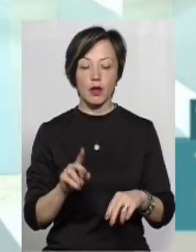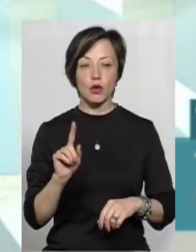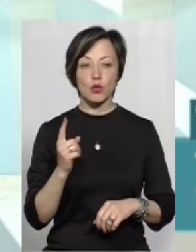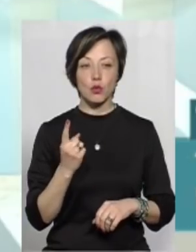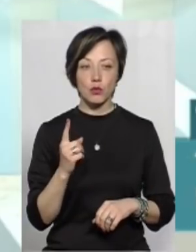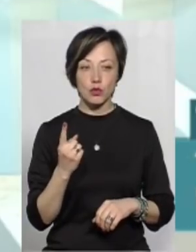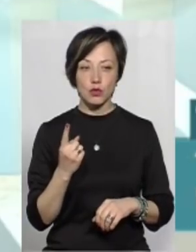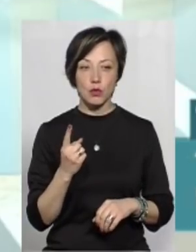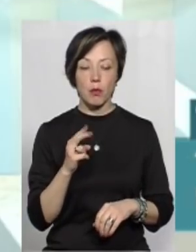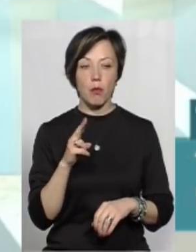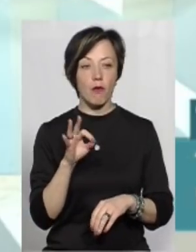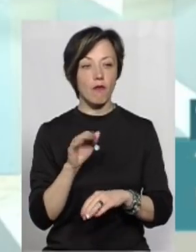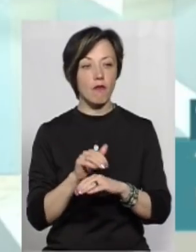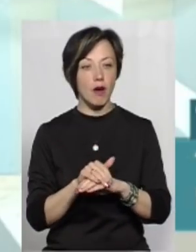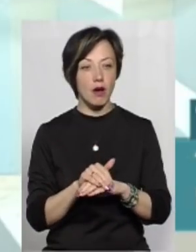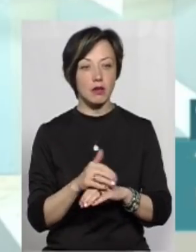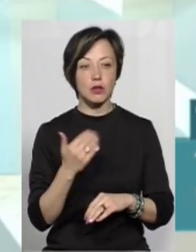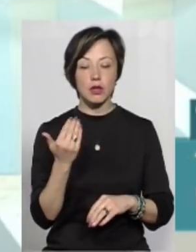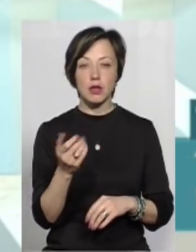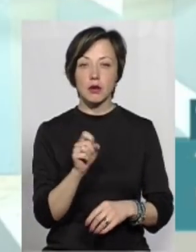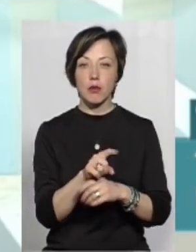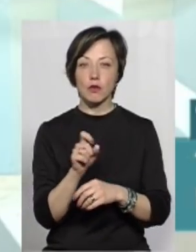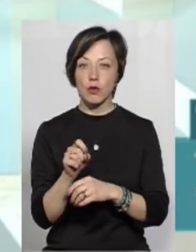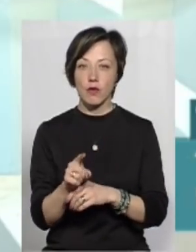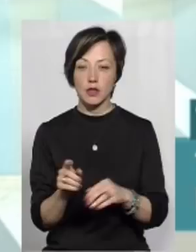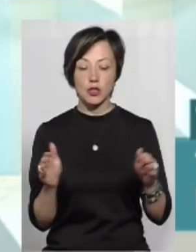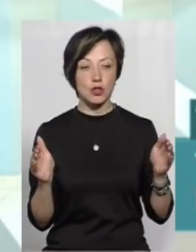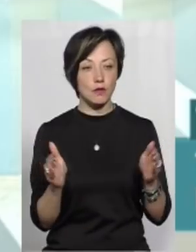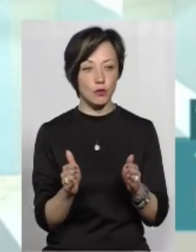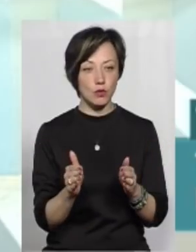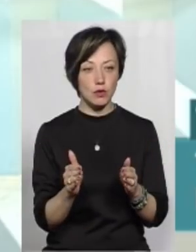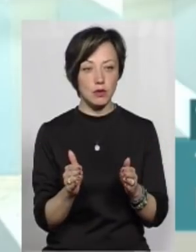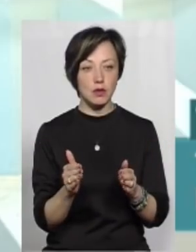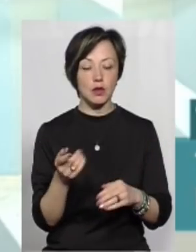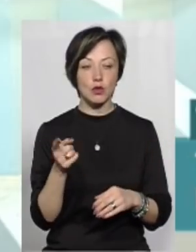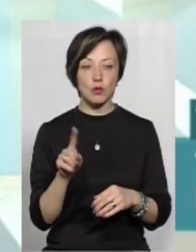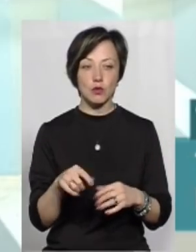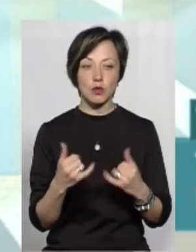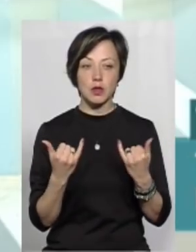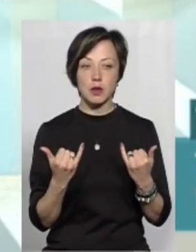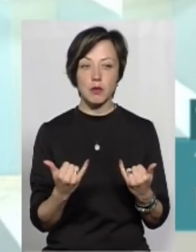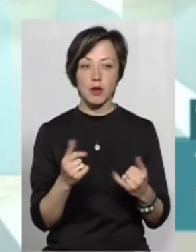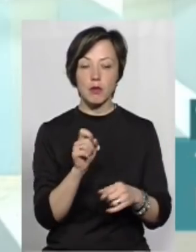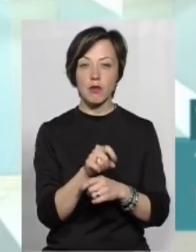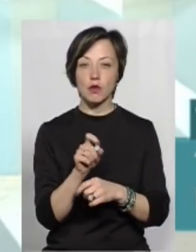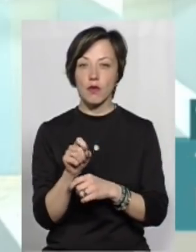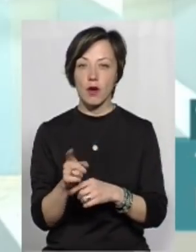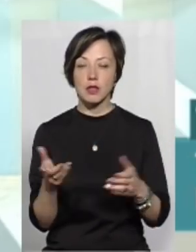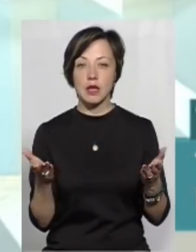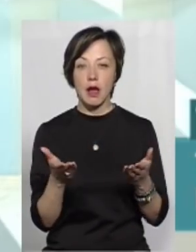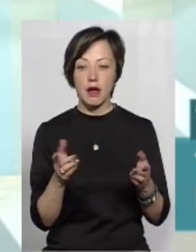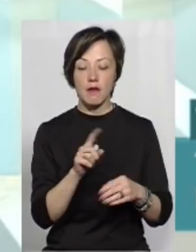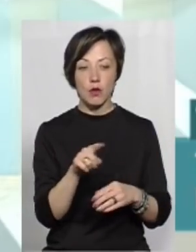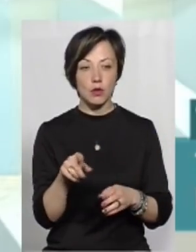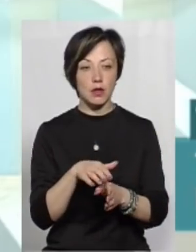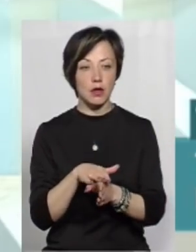по факту їхні повноваження суттєво звузилися, тому що тепер ті повноваження, які вони